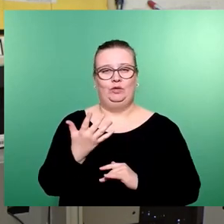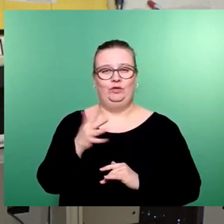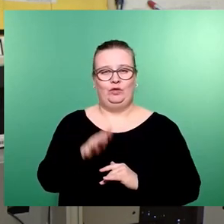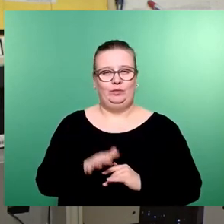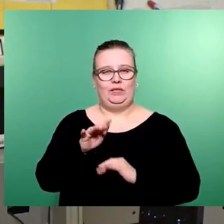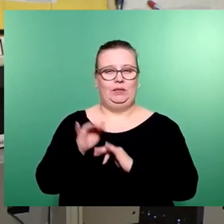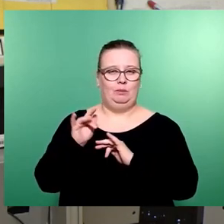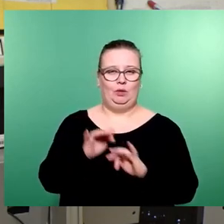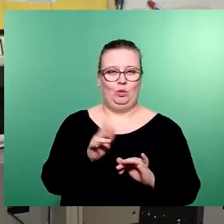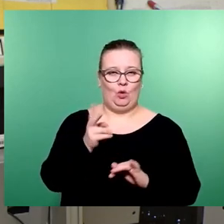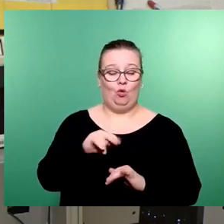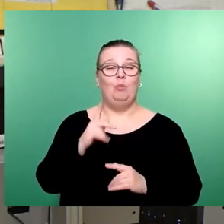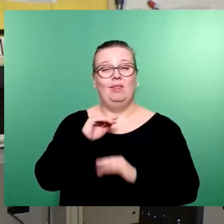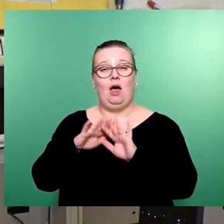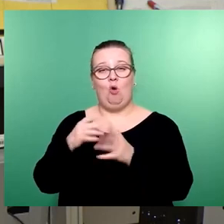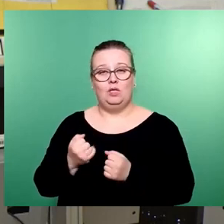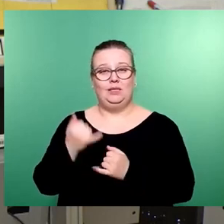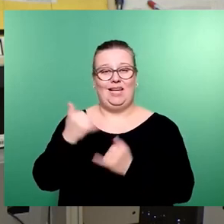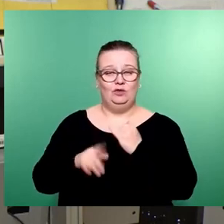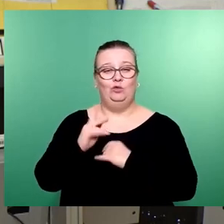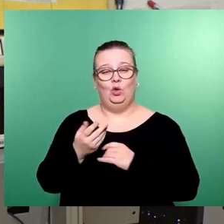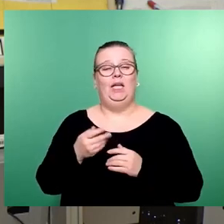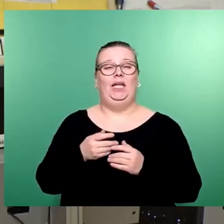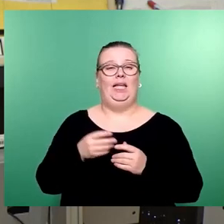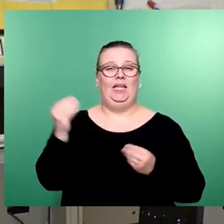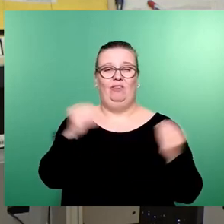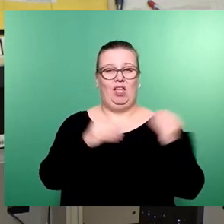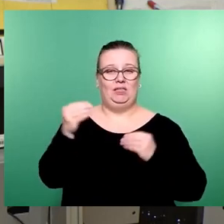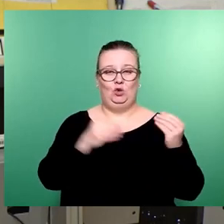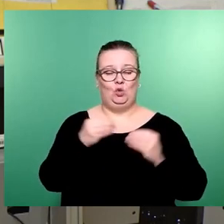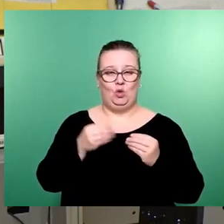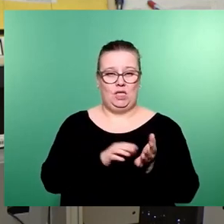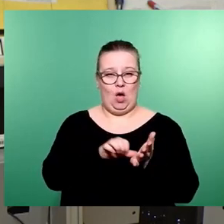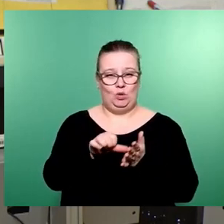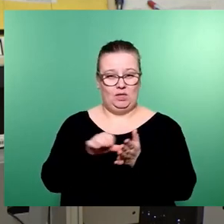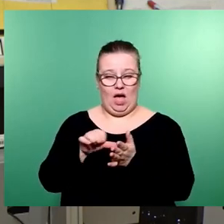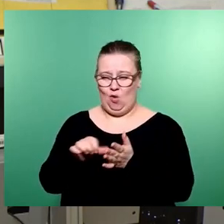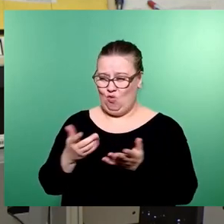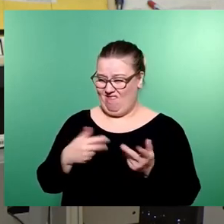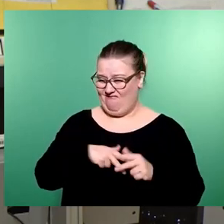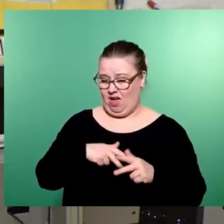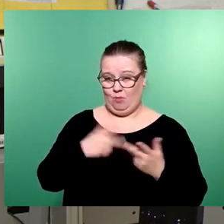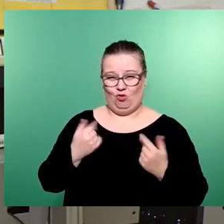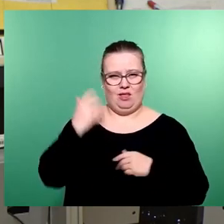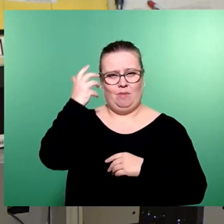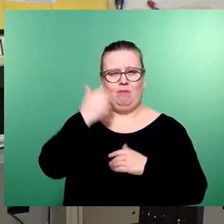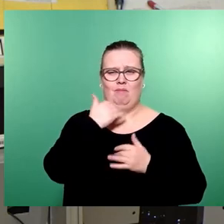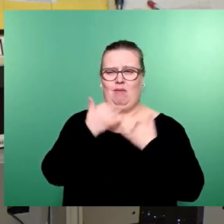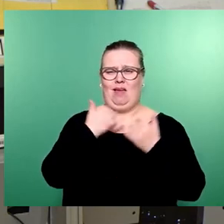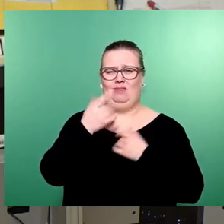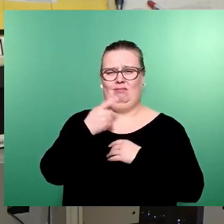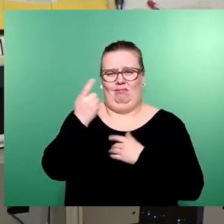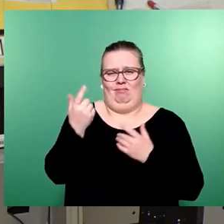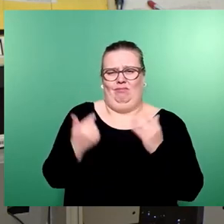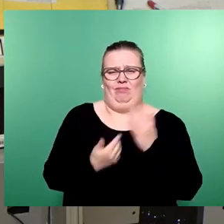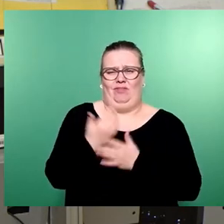inklusive Haushaltsreste an Investitionsauszahlungen planen, dann frage ich Sie, wer glaubt an dieses Märchen? Das ist einfach der